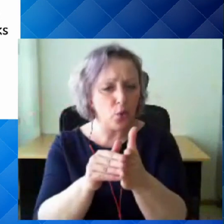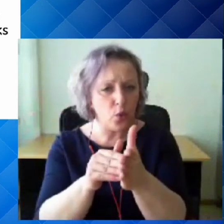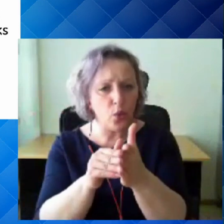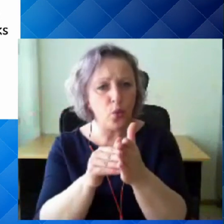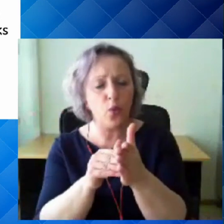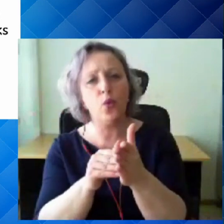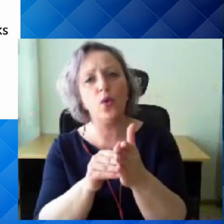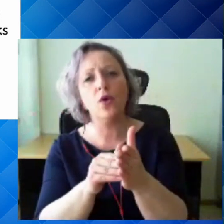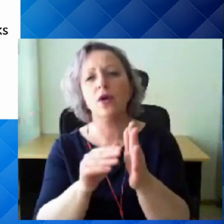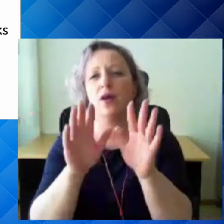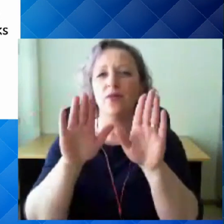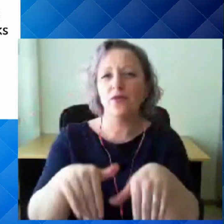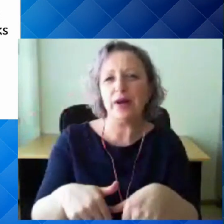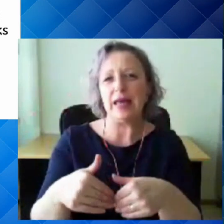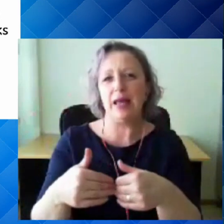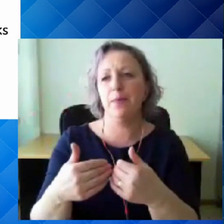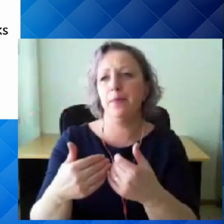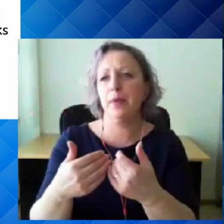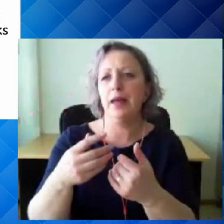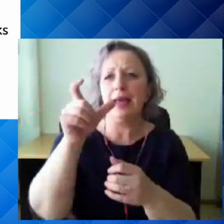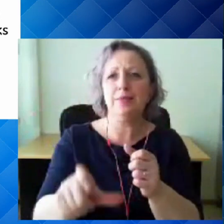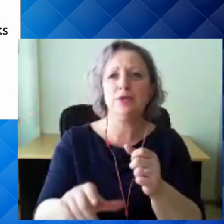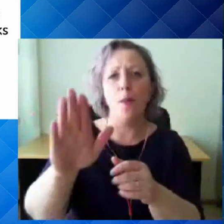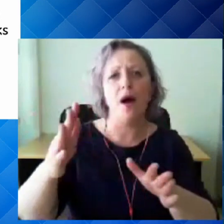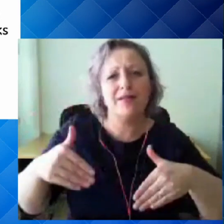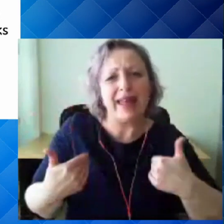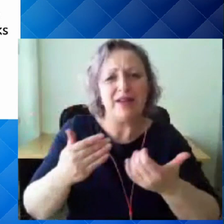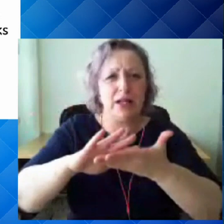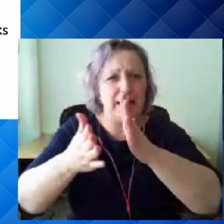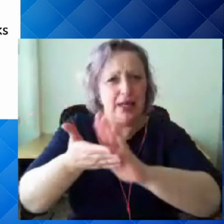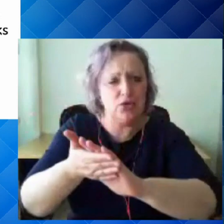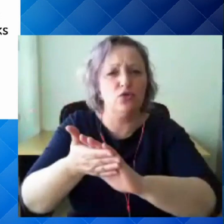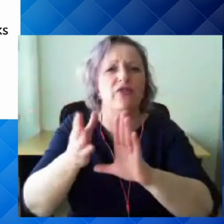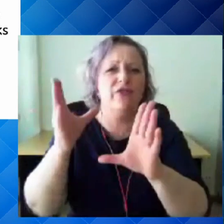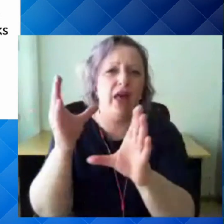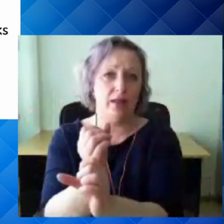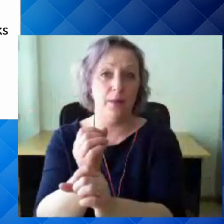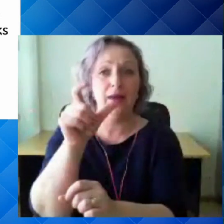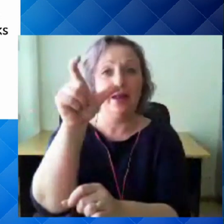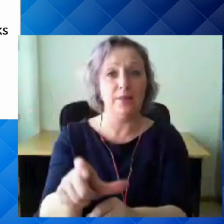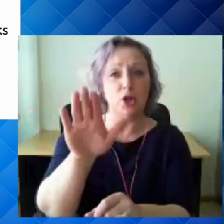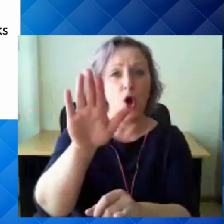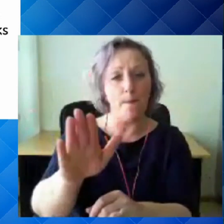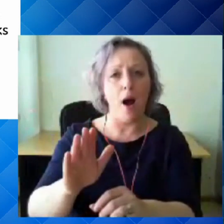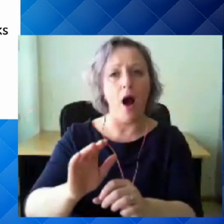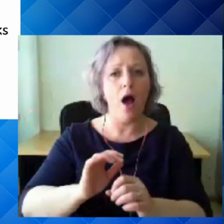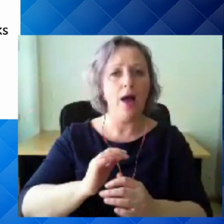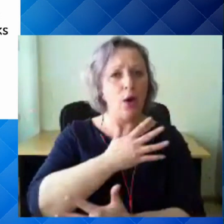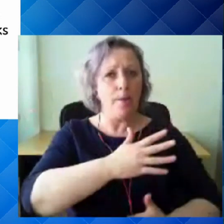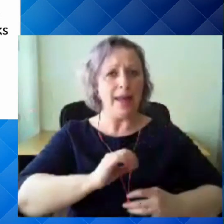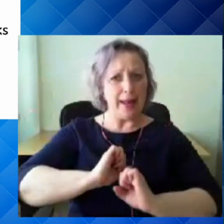teatu tervislik seisund inimesel. Kui inimesel on madalam imuunsus, siis